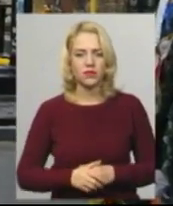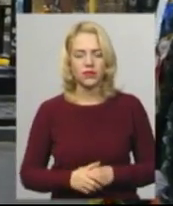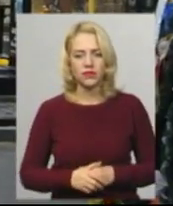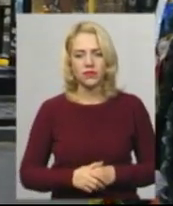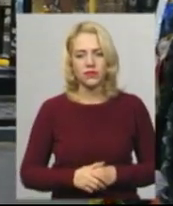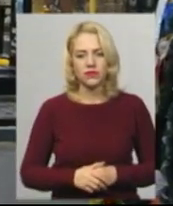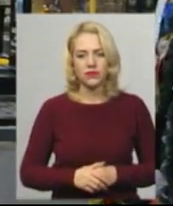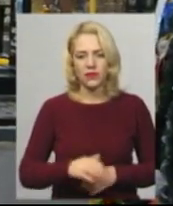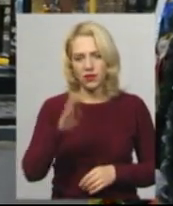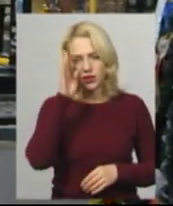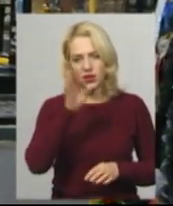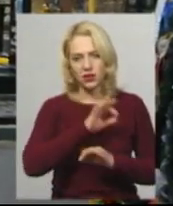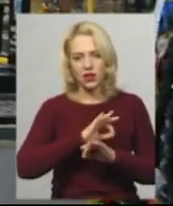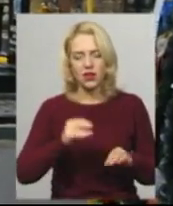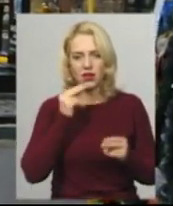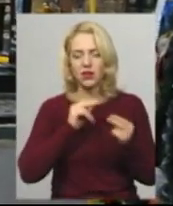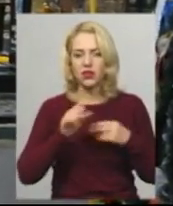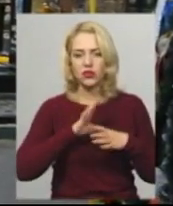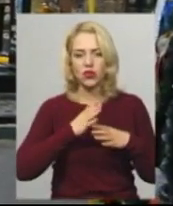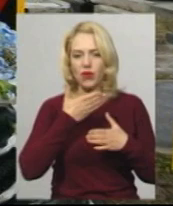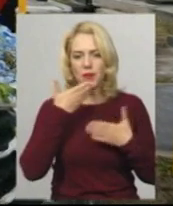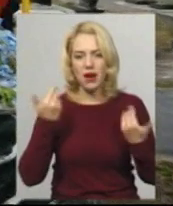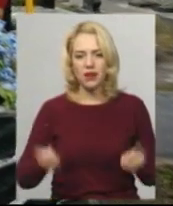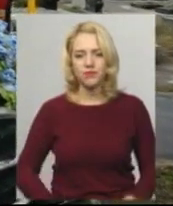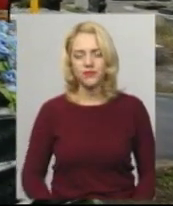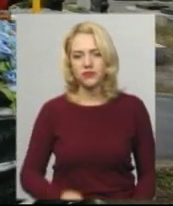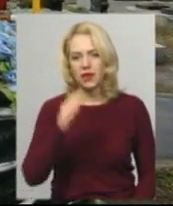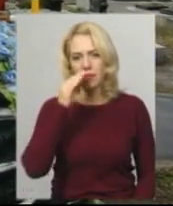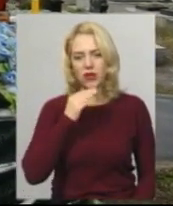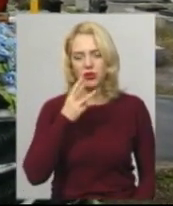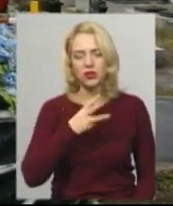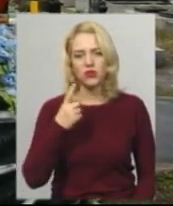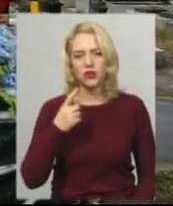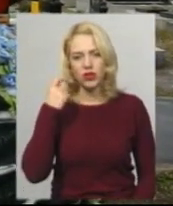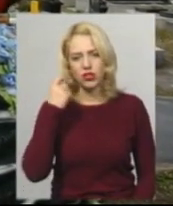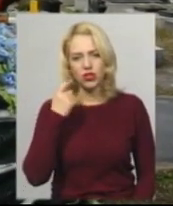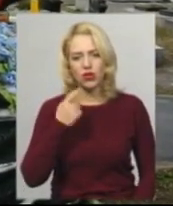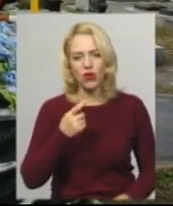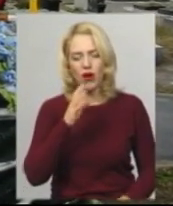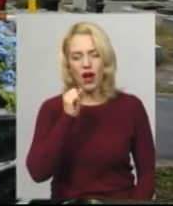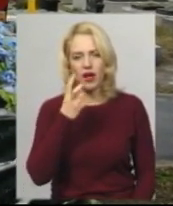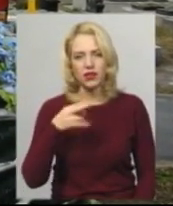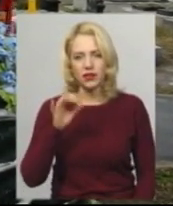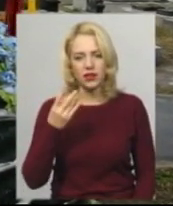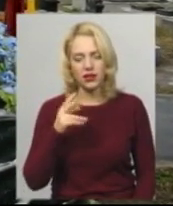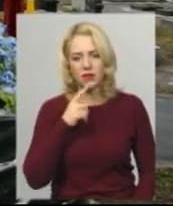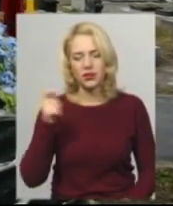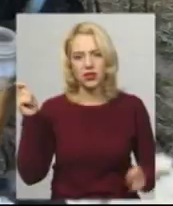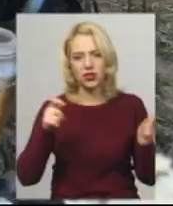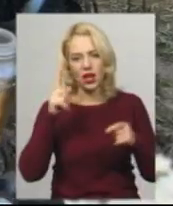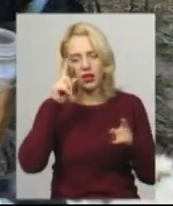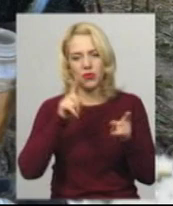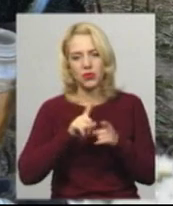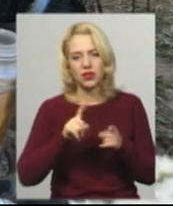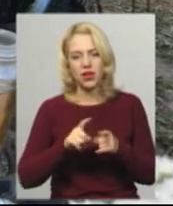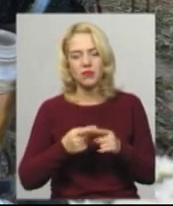Він ідеальний, кращого немає. Батько 31-річного Андрія Вільгуша-Володимир каже, до нього приїжджали побратими